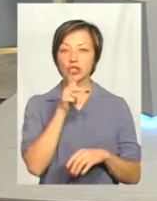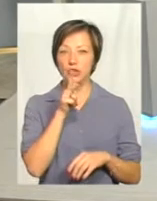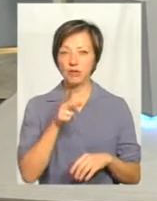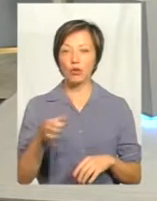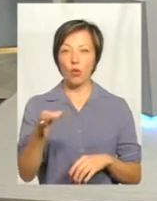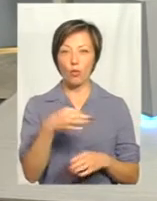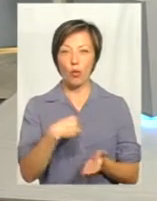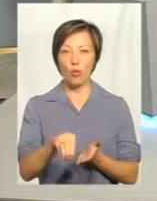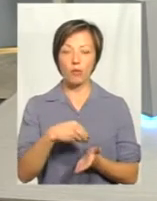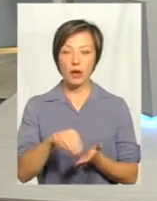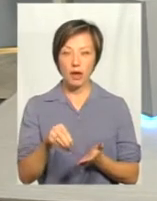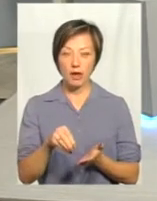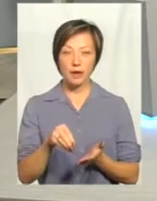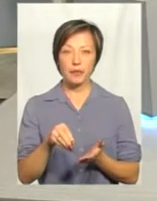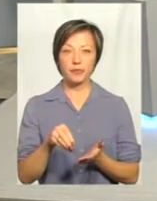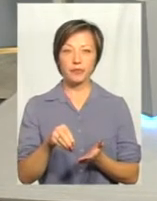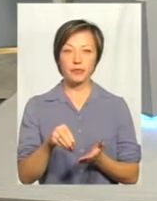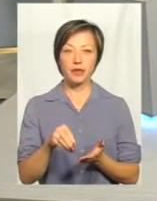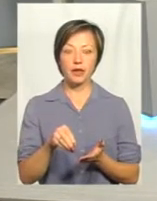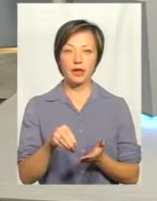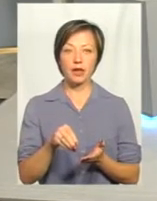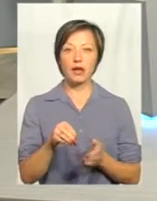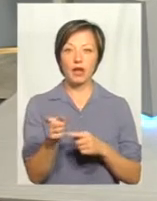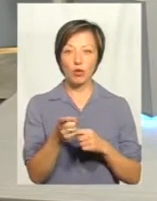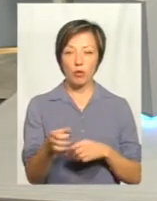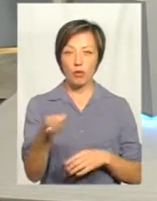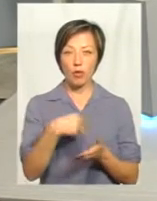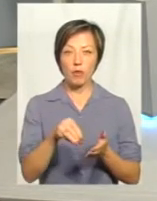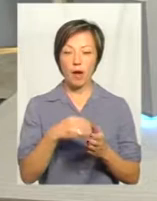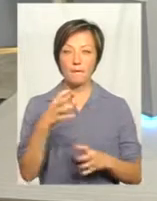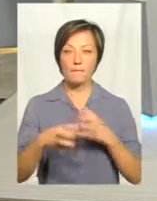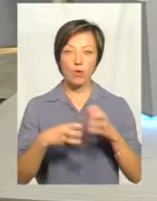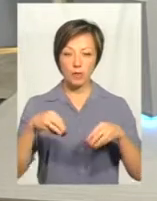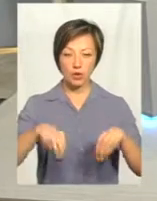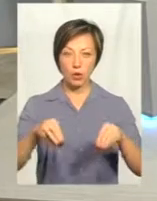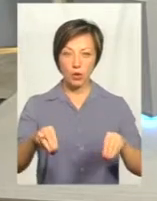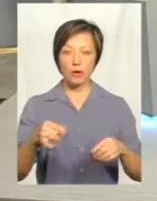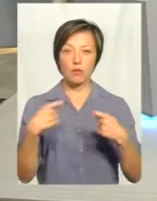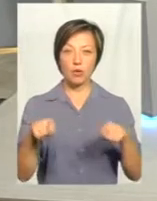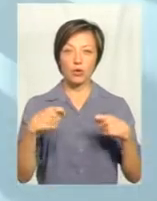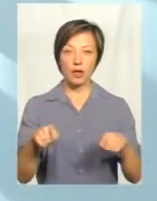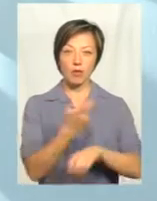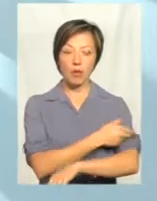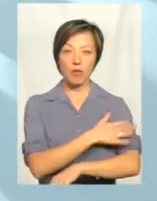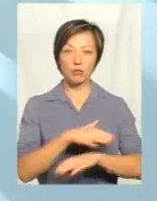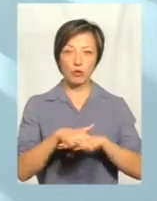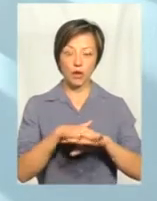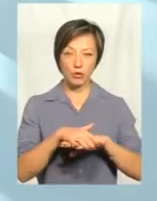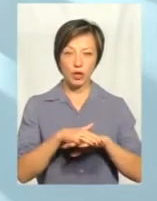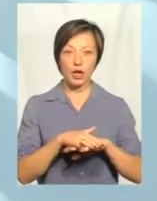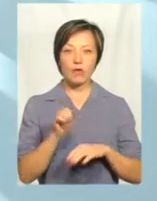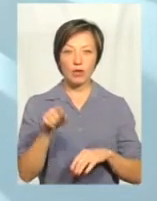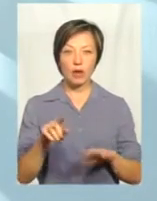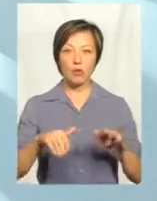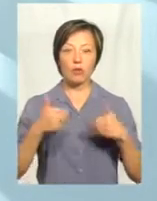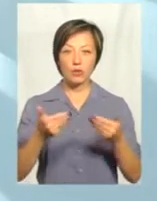купляє, і з Чернівеччини, і залічки вона купляє помідор і продає його на польському ринку. Тому вона